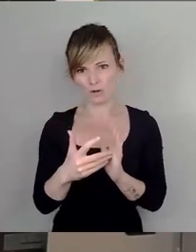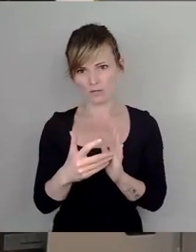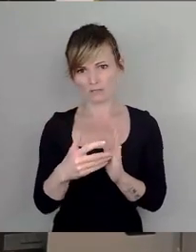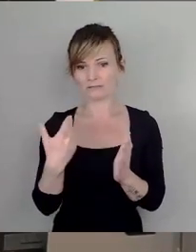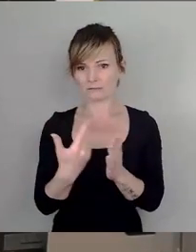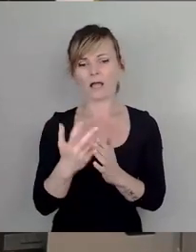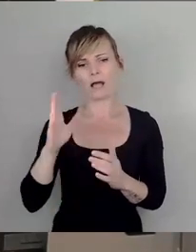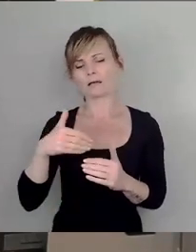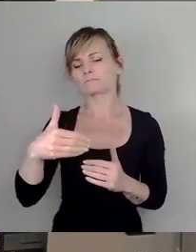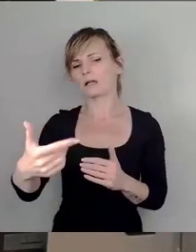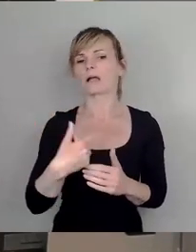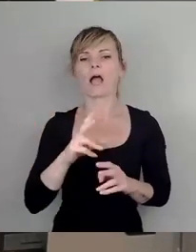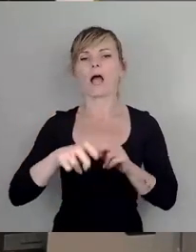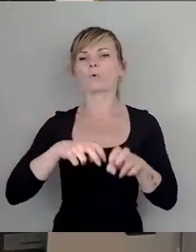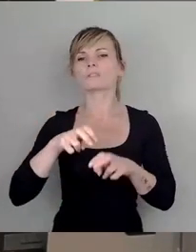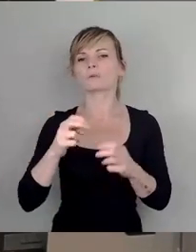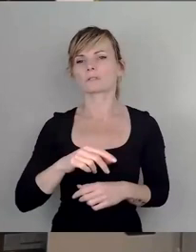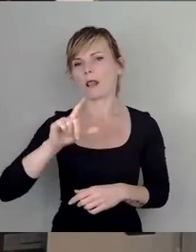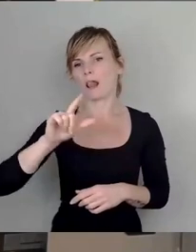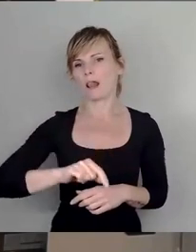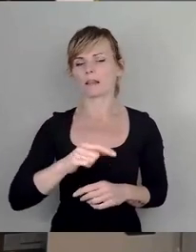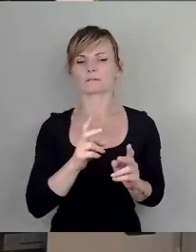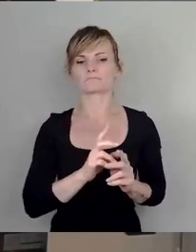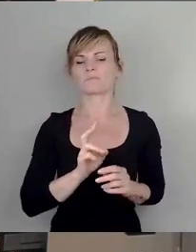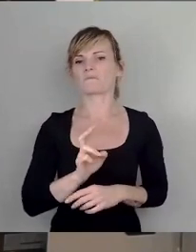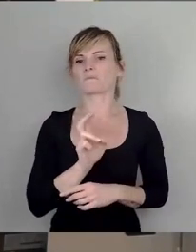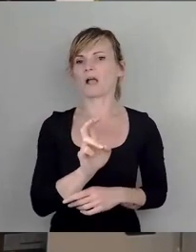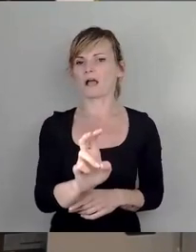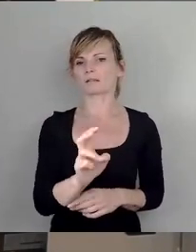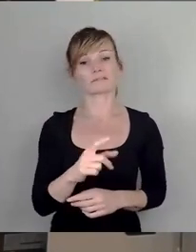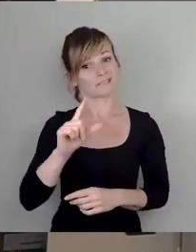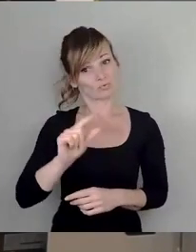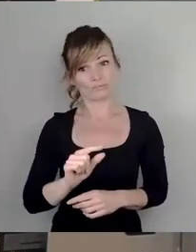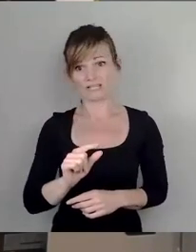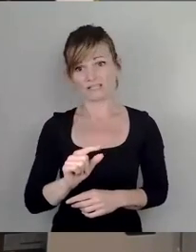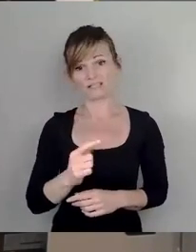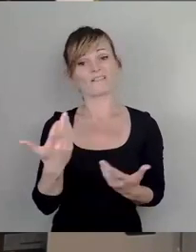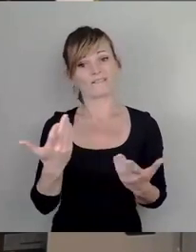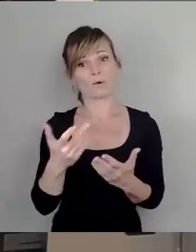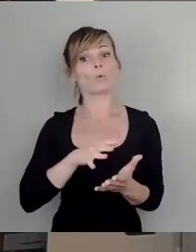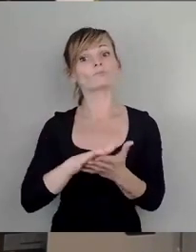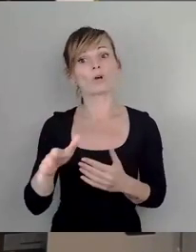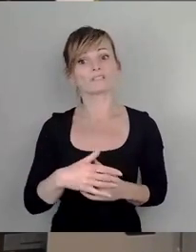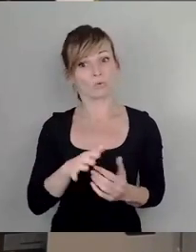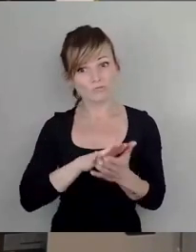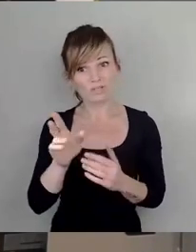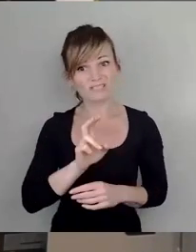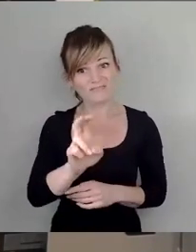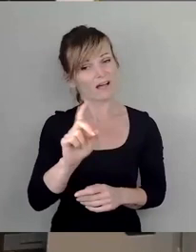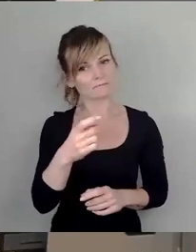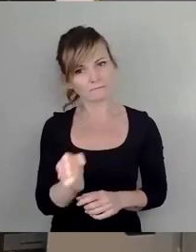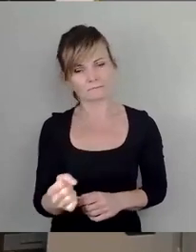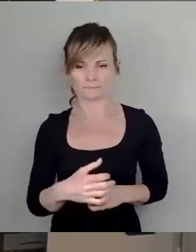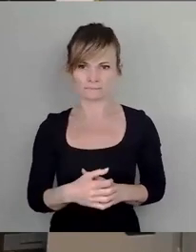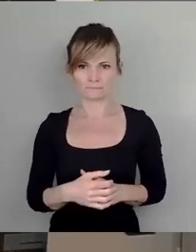günstig von A nach B zu kommen, nämlich zugünstig umsonst, um dann zu sagen, es reicht. Und es hat nichts mit irgendeiner Beliebigkeit